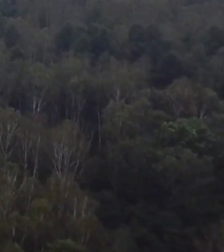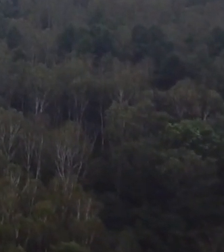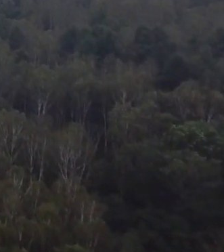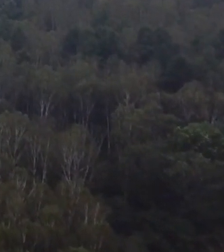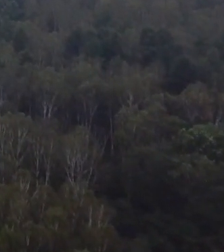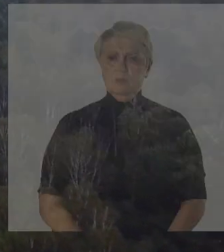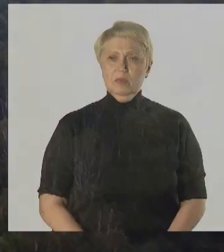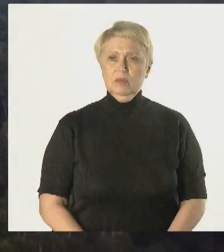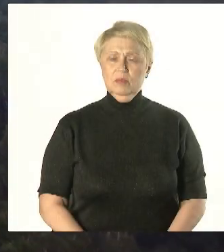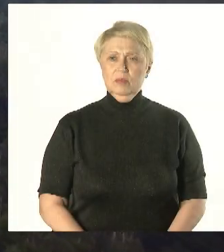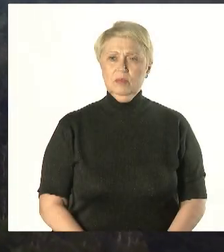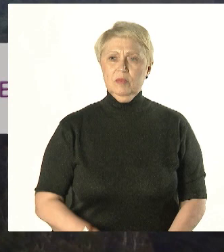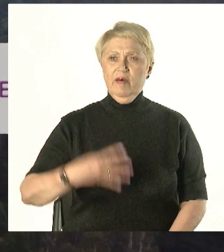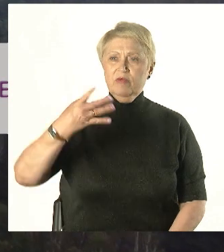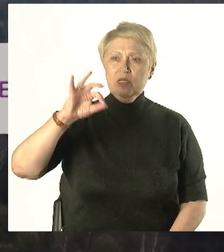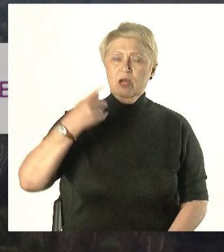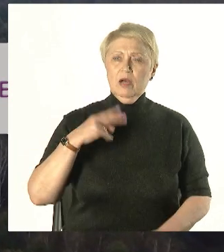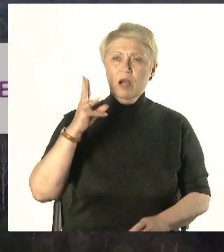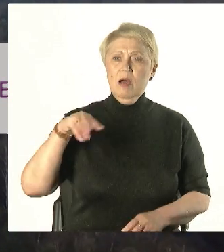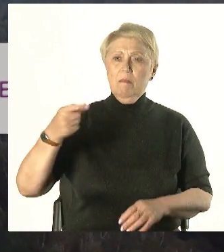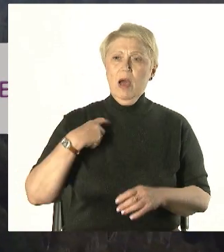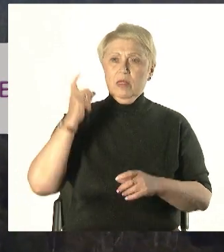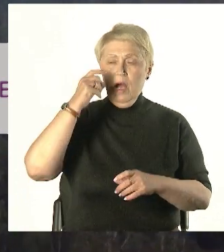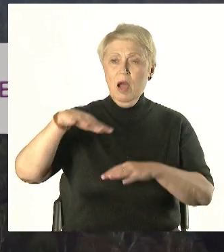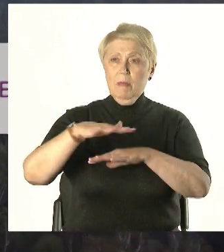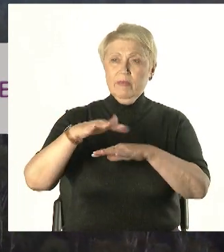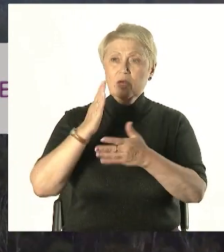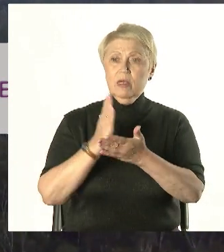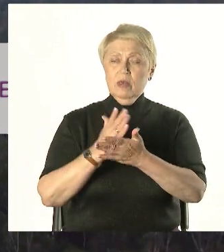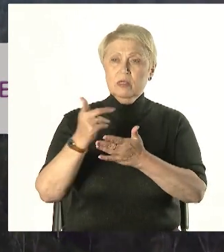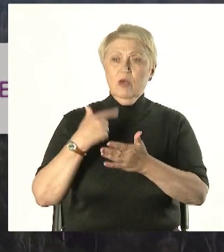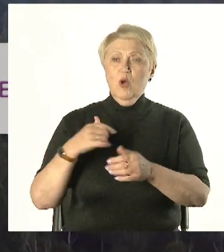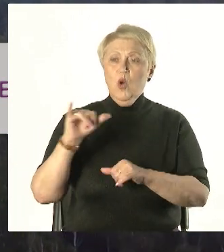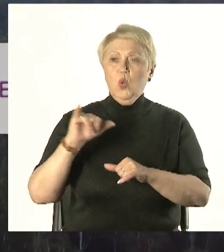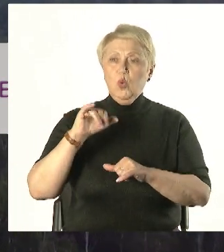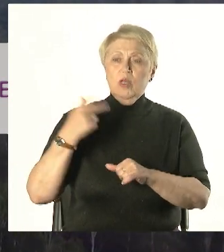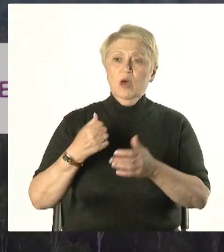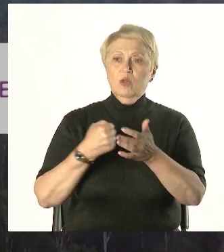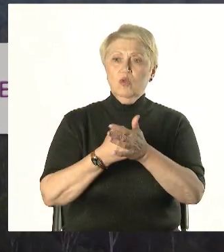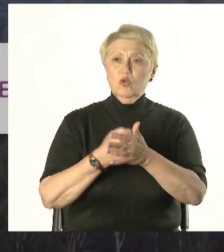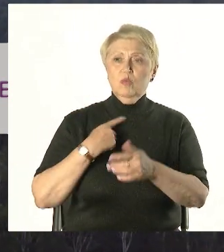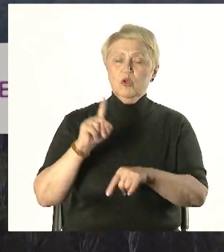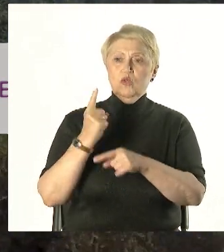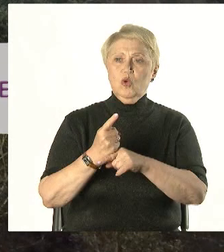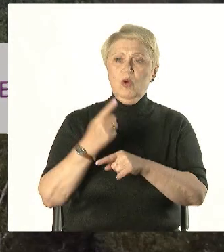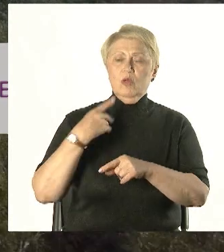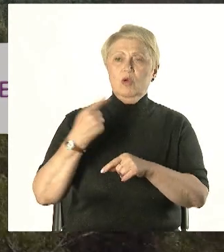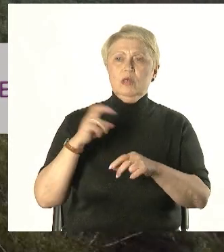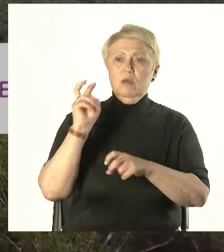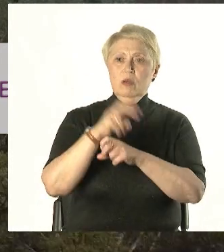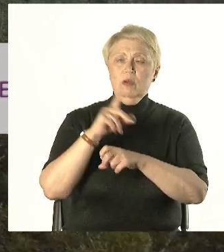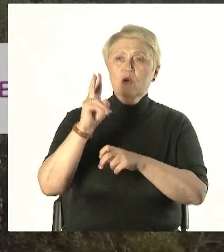В 40 километрах от Хабаровска находится территория, куда доступ посторонним строго воспрещен. И тех, кто туда